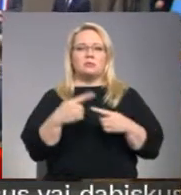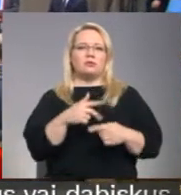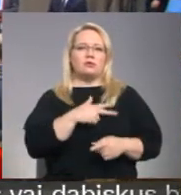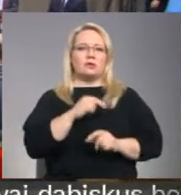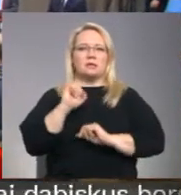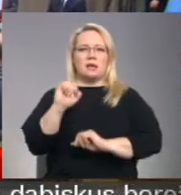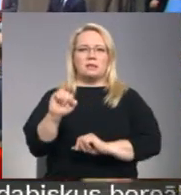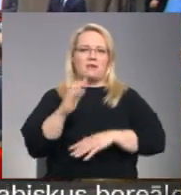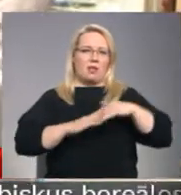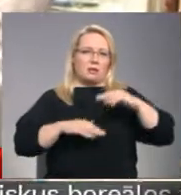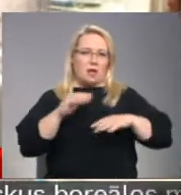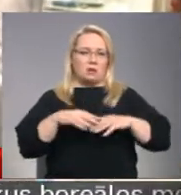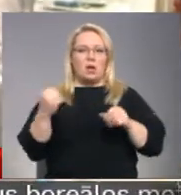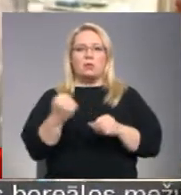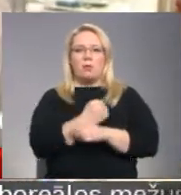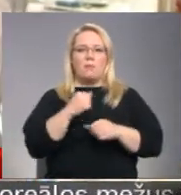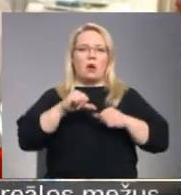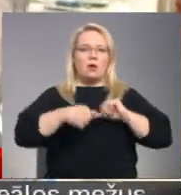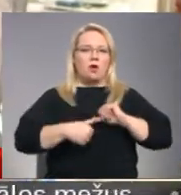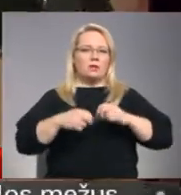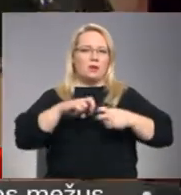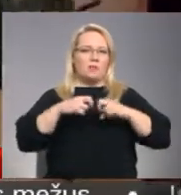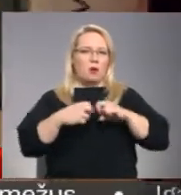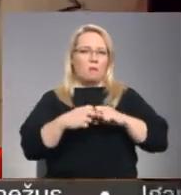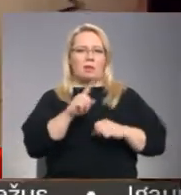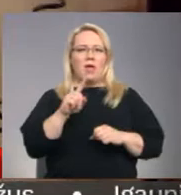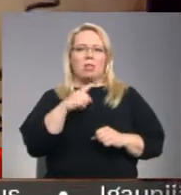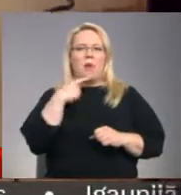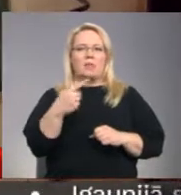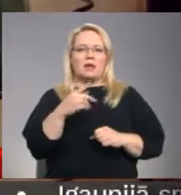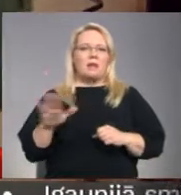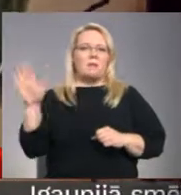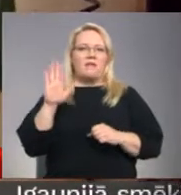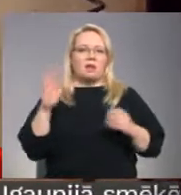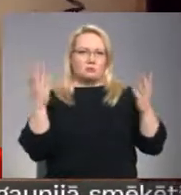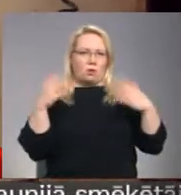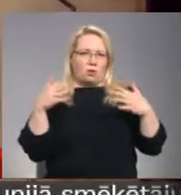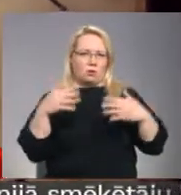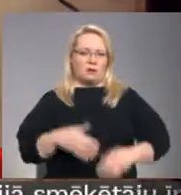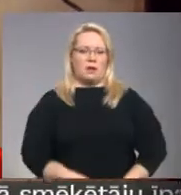aizsardzības kvalitāte. Tomēr par kronisku problēmu atzīta nenoteiktība valsts politikā.